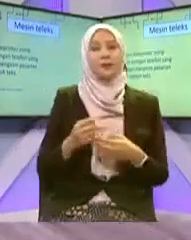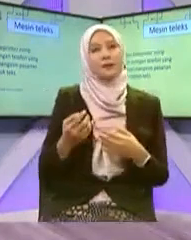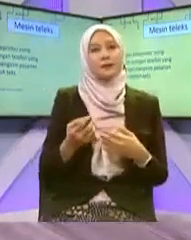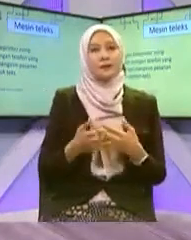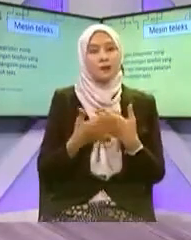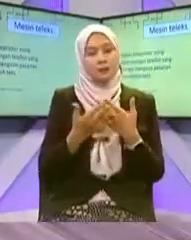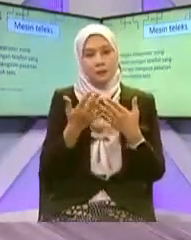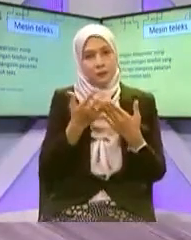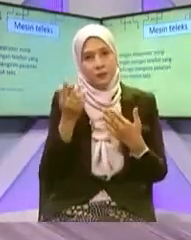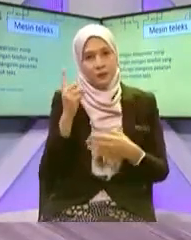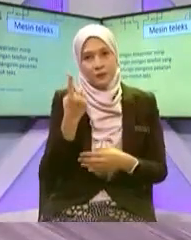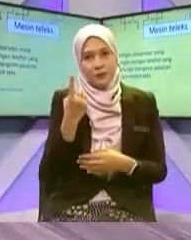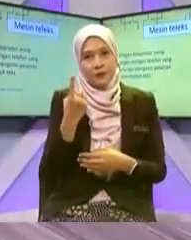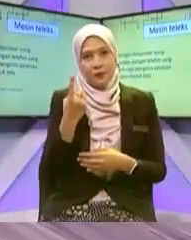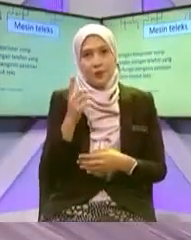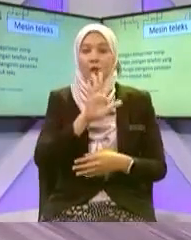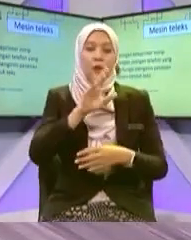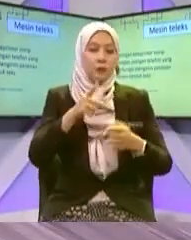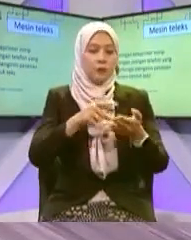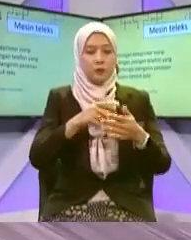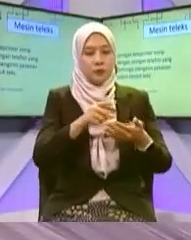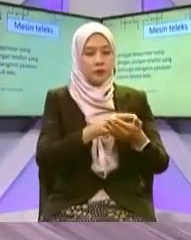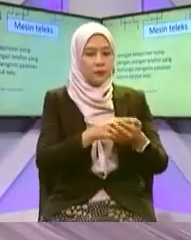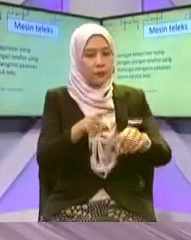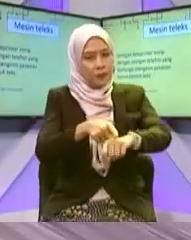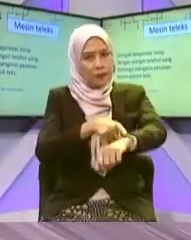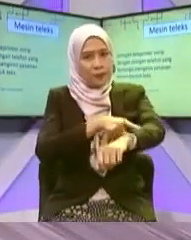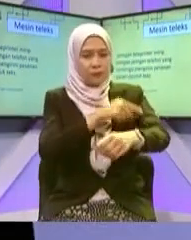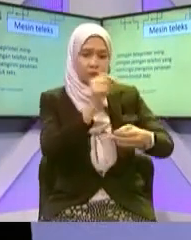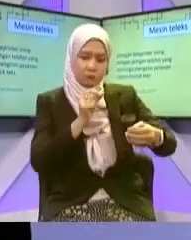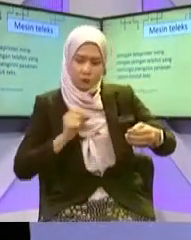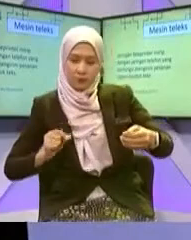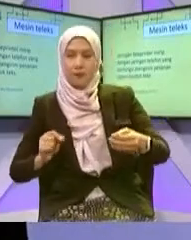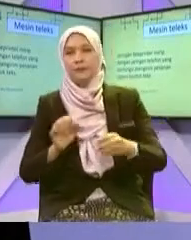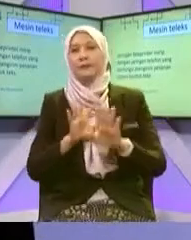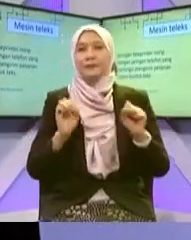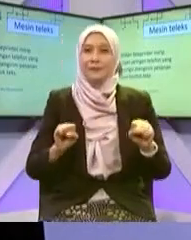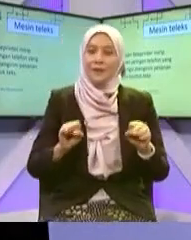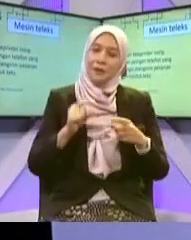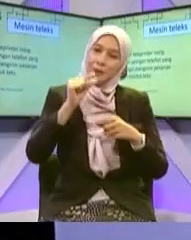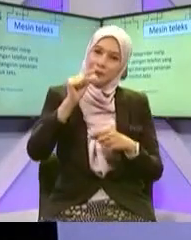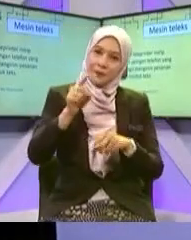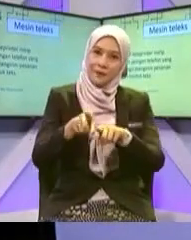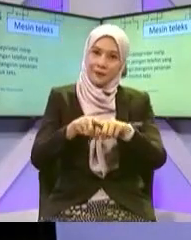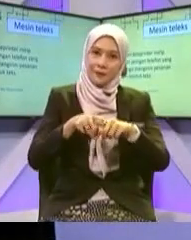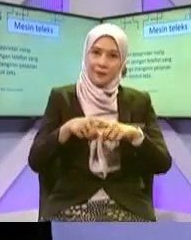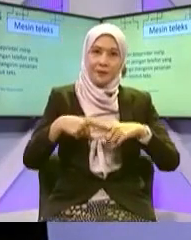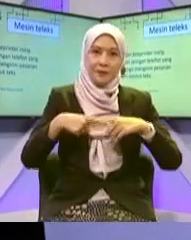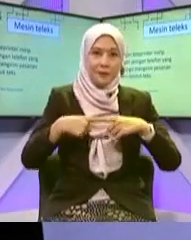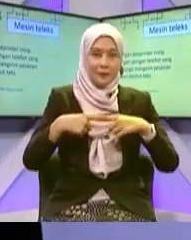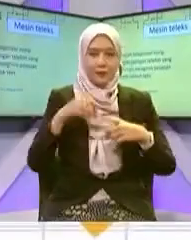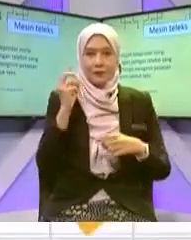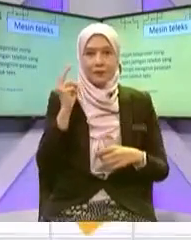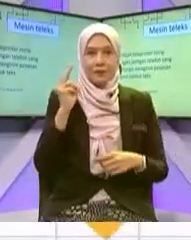ringkas Contoh saya nak hantar Teks Dekat Ifan Ataupun dekat Adik Khalif kita Ataupun adik Fahim kita Yang bersama kita Pada